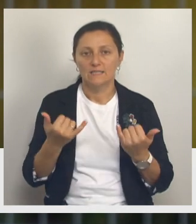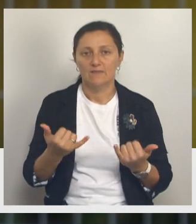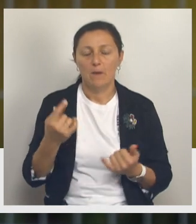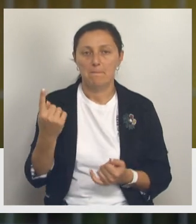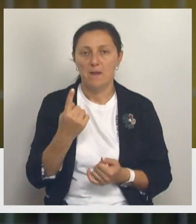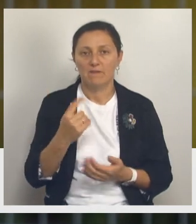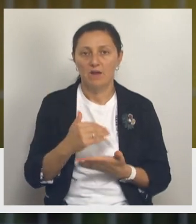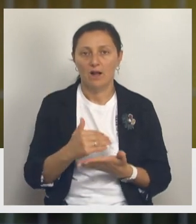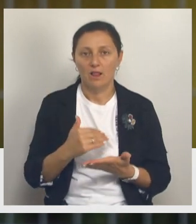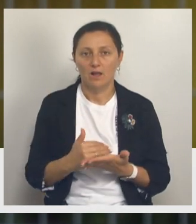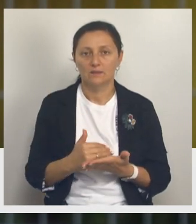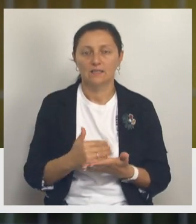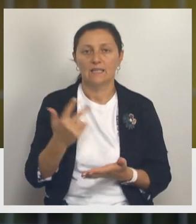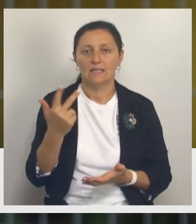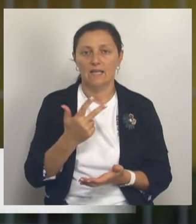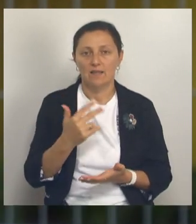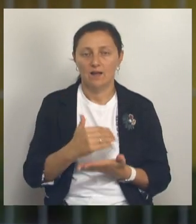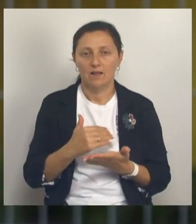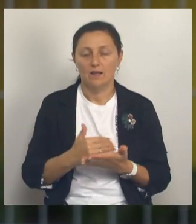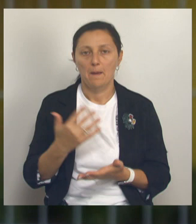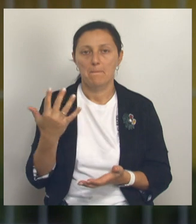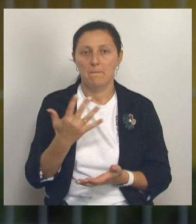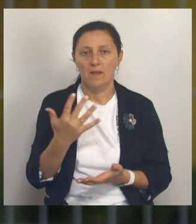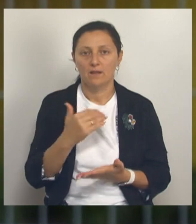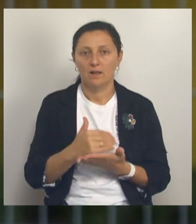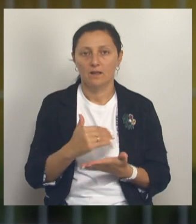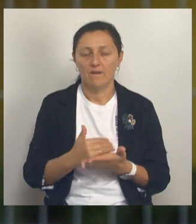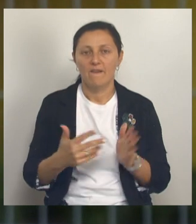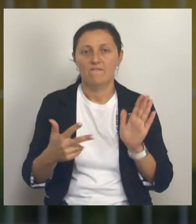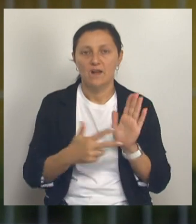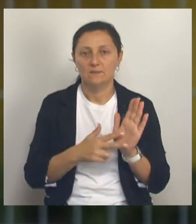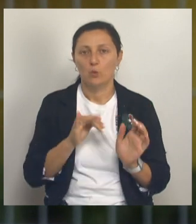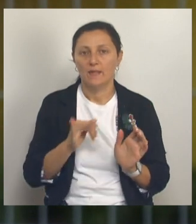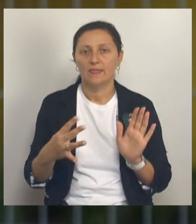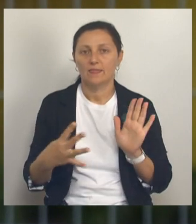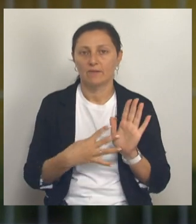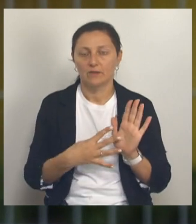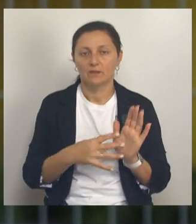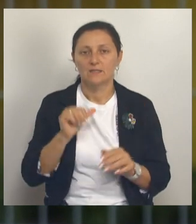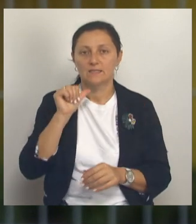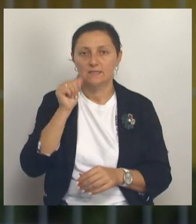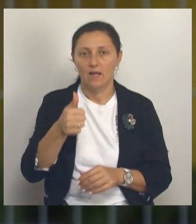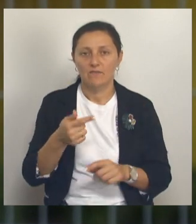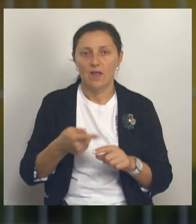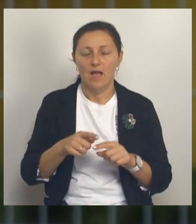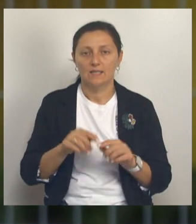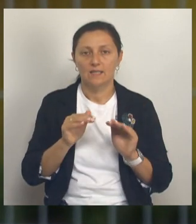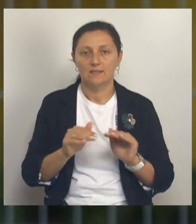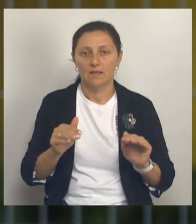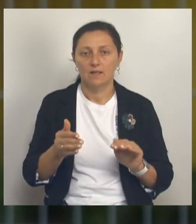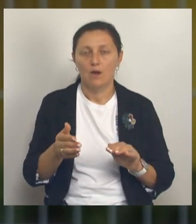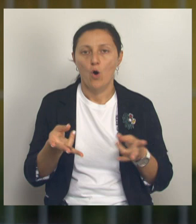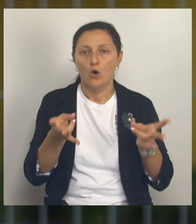Первый класс, третий класс, пятые классы, восьмой и девятый. Завтра эти дети остаются на